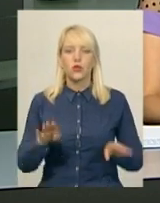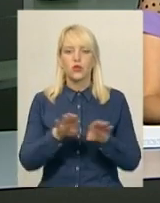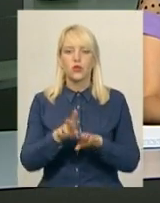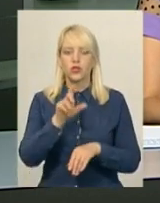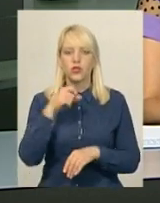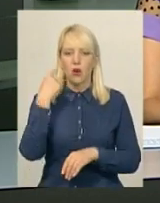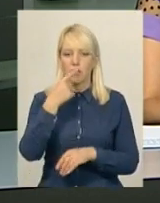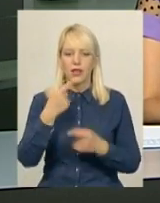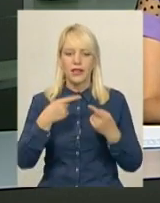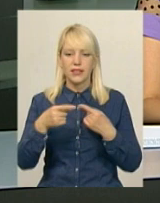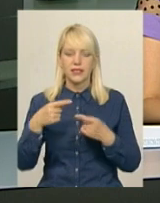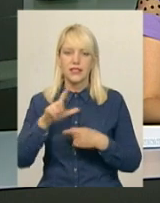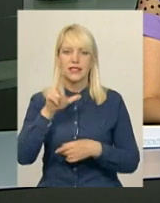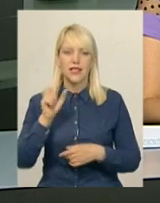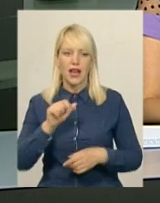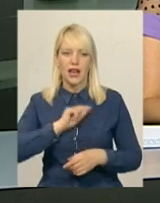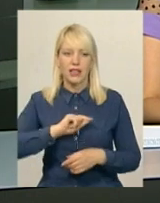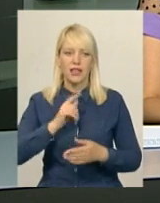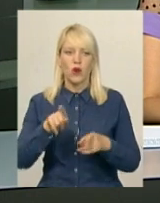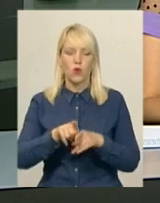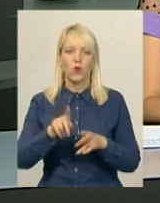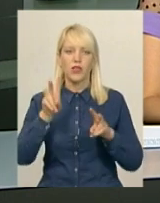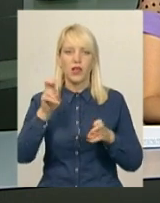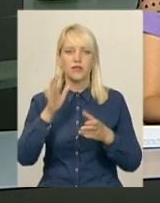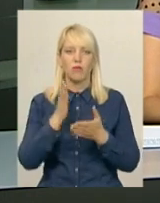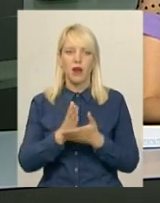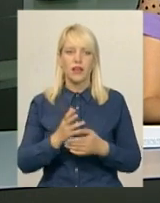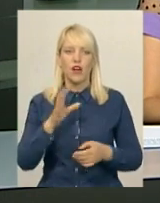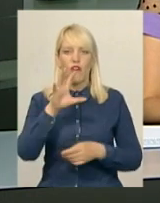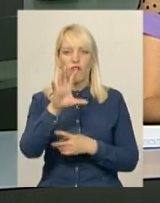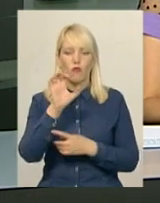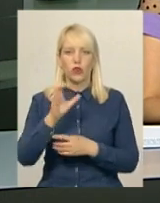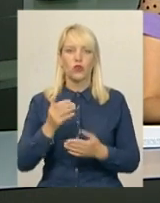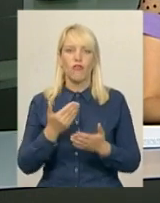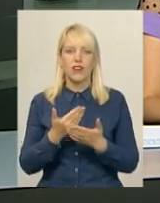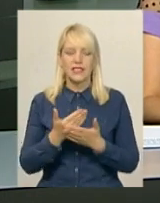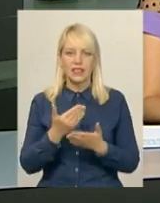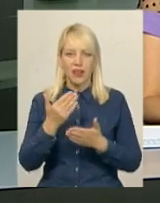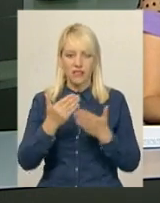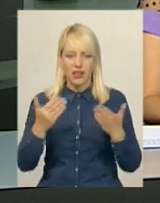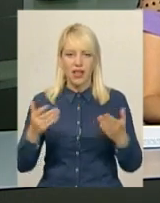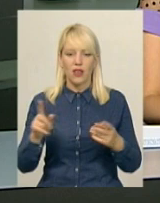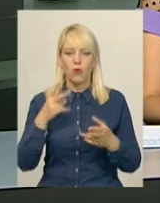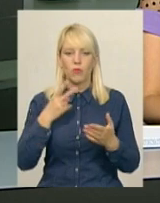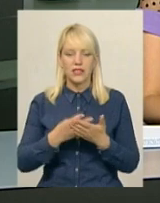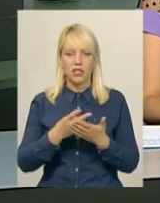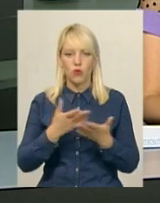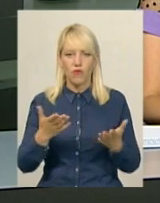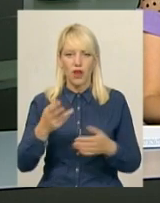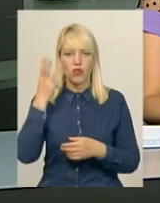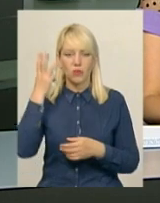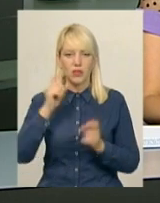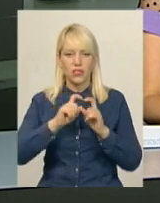характером. Таку назву має фотовиставка, яку презентували у Хмельницькій художній школі. В експозиції три десятки